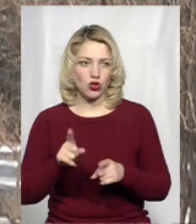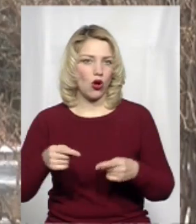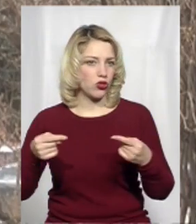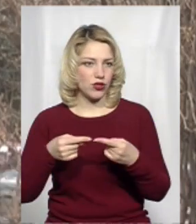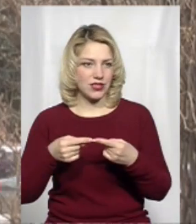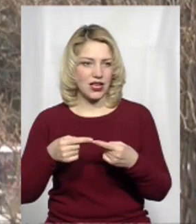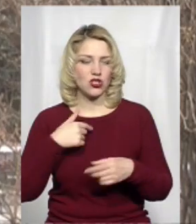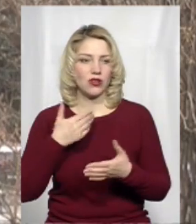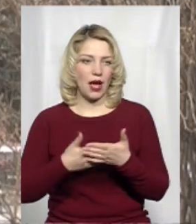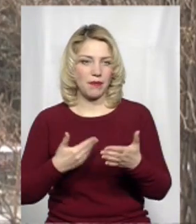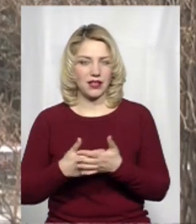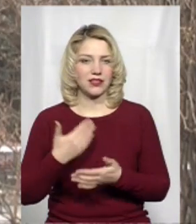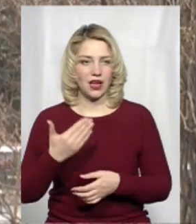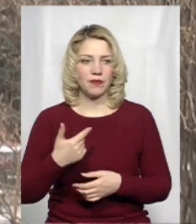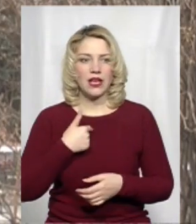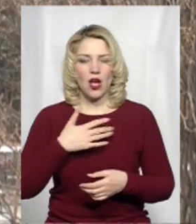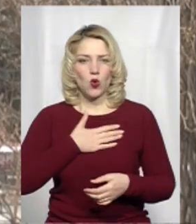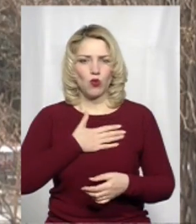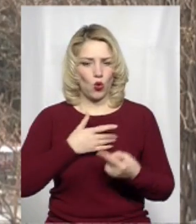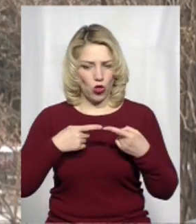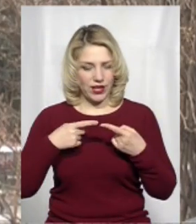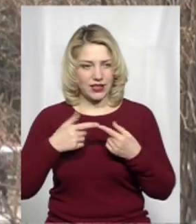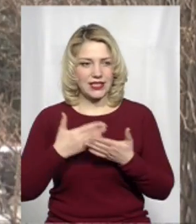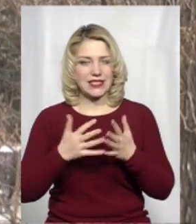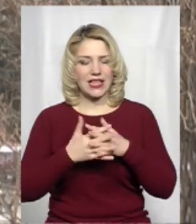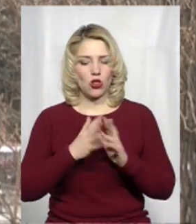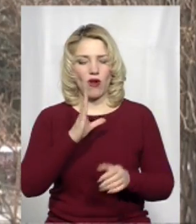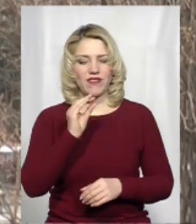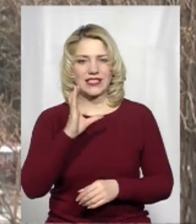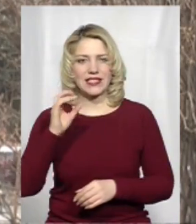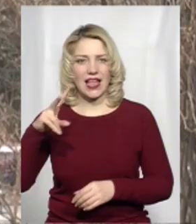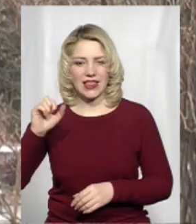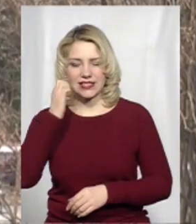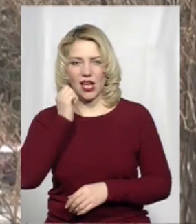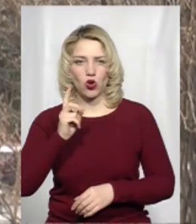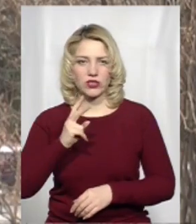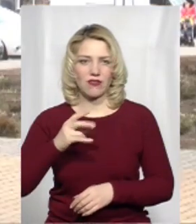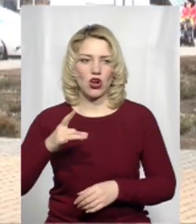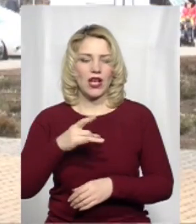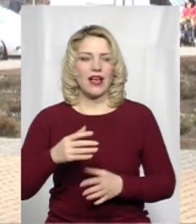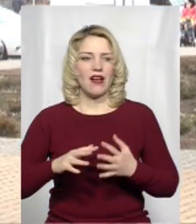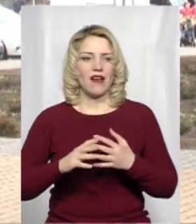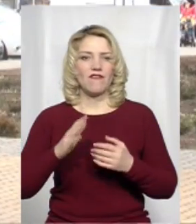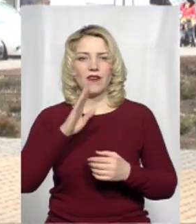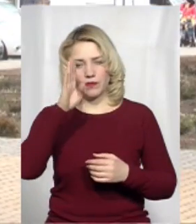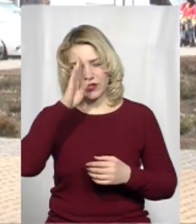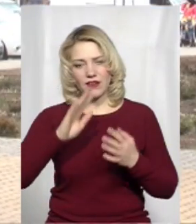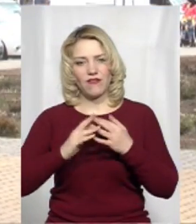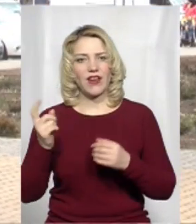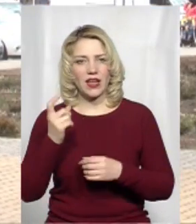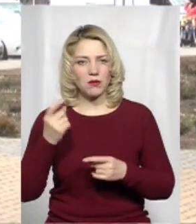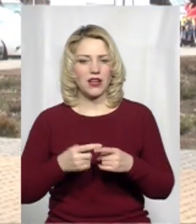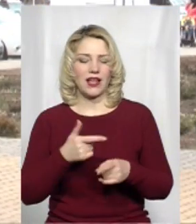ну, наприклад, я вам, я люблю конкретику, так, от в селі Веселому Старокостянтинівського району цей фермер Григорович свого часу створив,